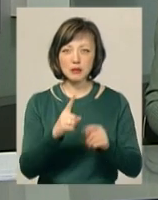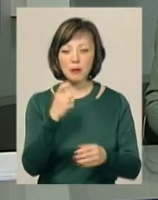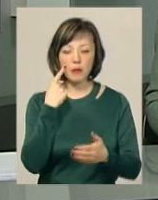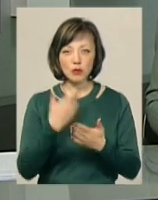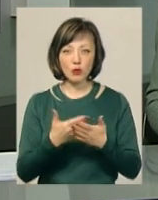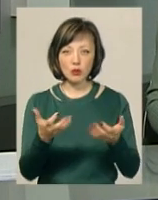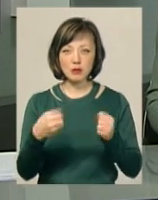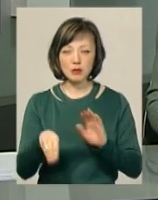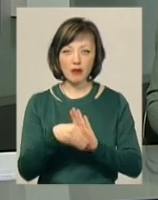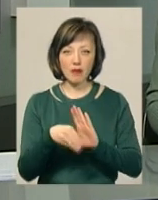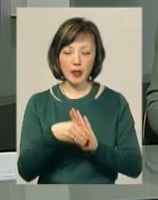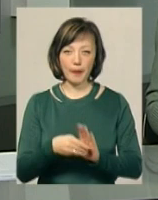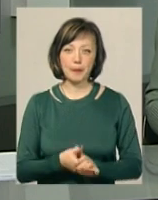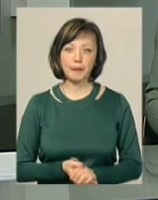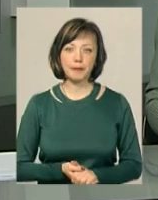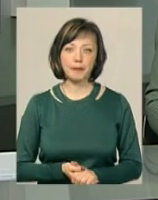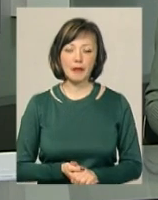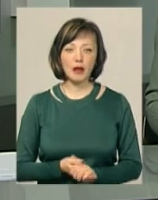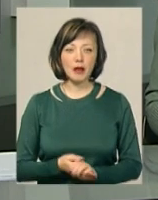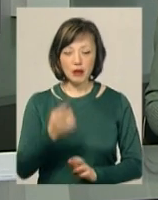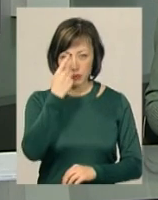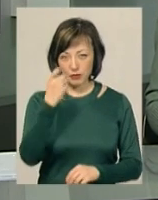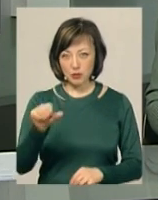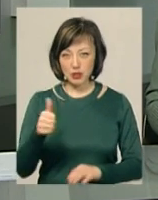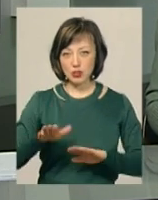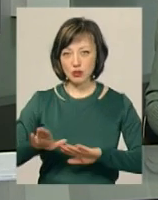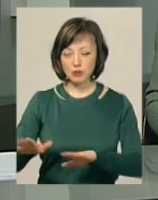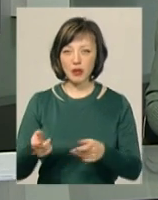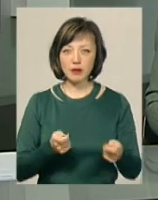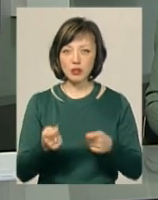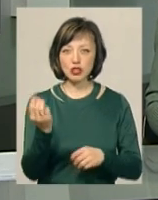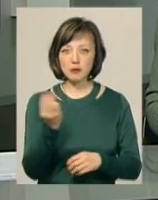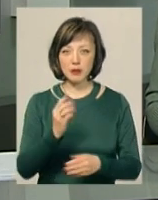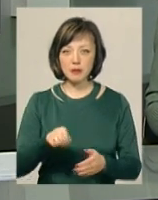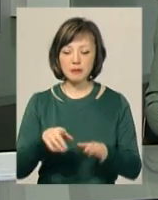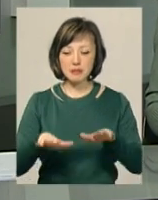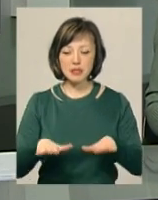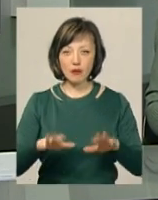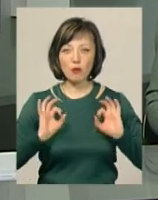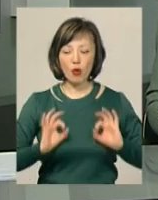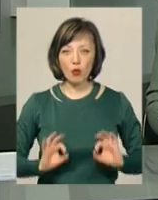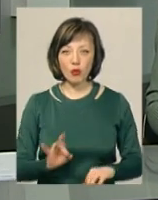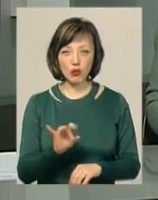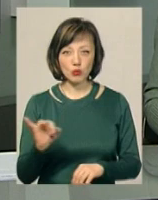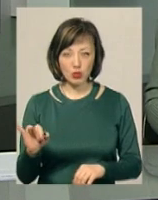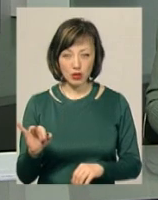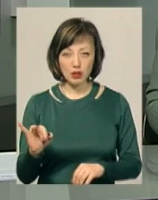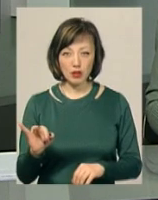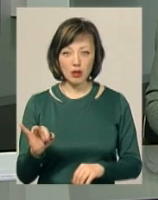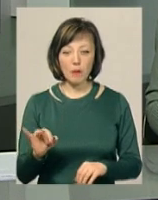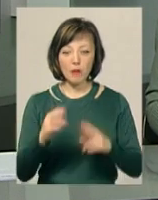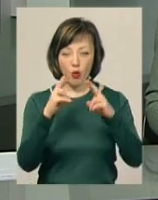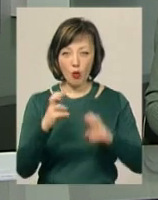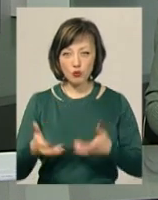за підозрою в отриманні неправомірної вигоди. Як повідомив перший заступник керівника Шепетівської місцевої прокуратури Олександр Базан, при